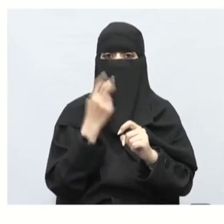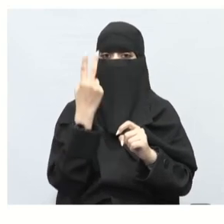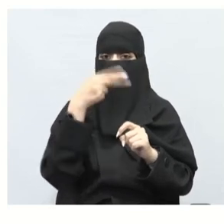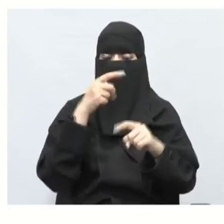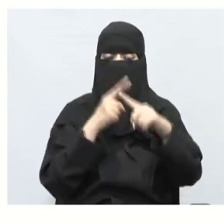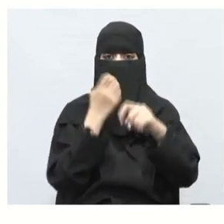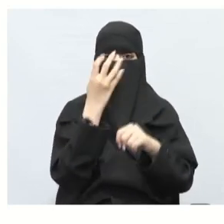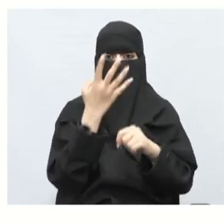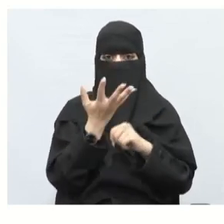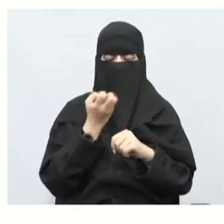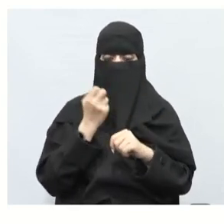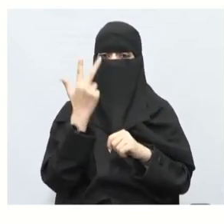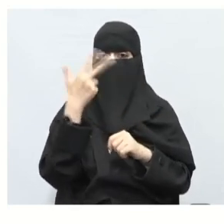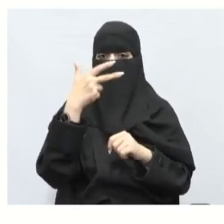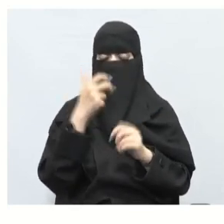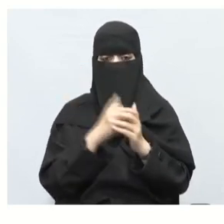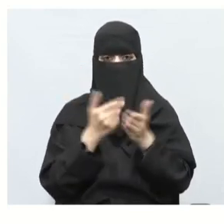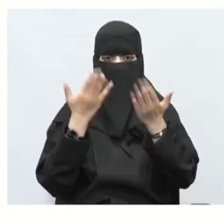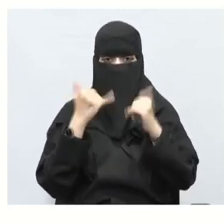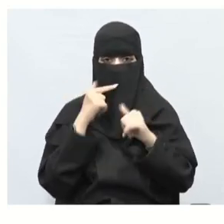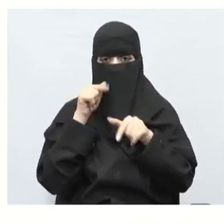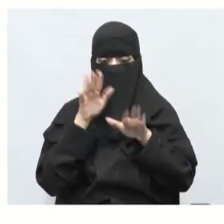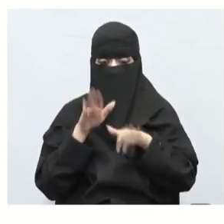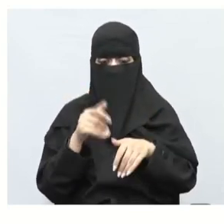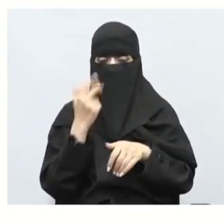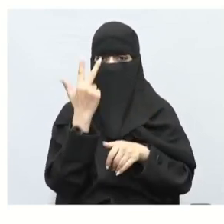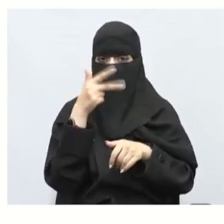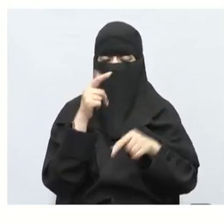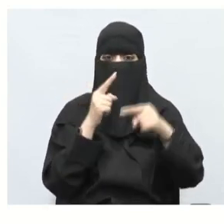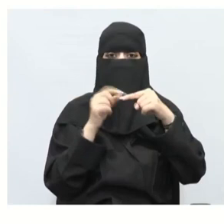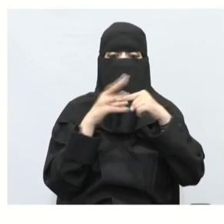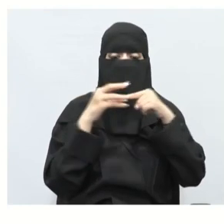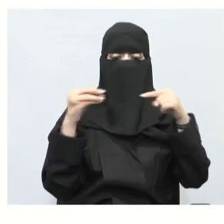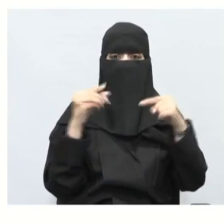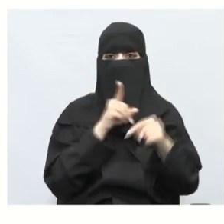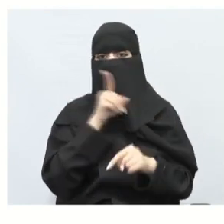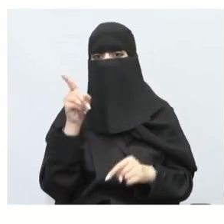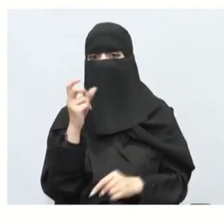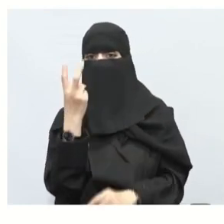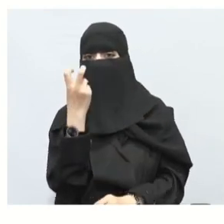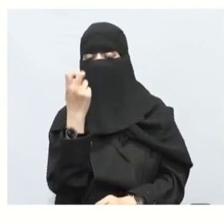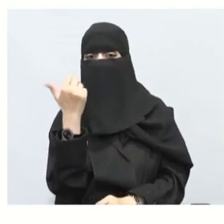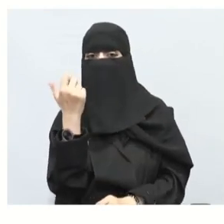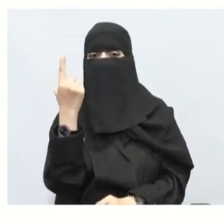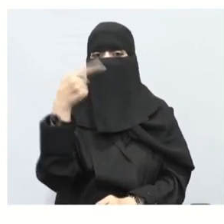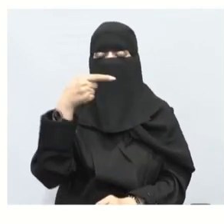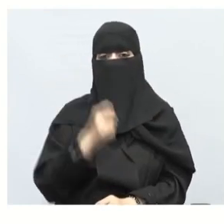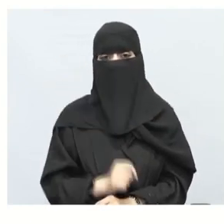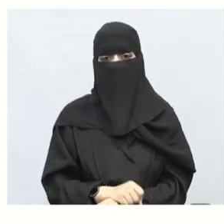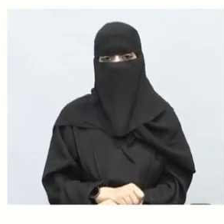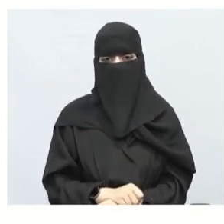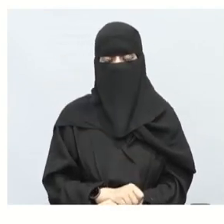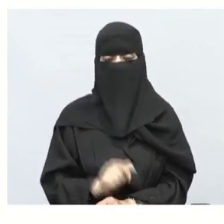ثمن تمام الآن أنا أروح أطرح الثمن هذا طبعا من المطروح من المئتان وستة